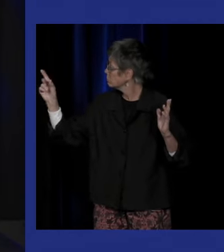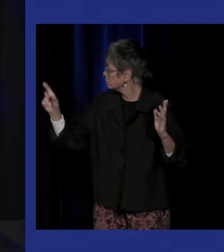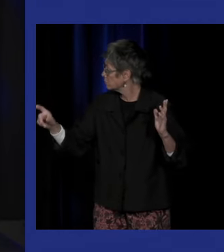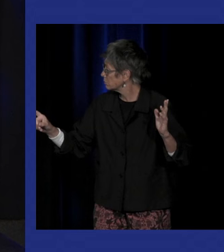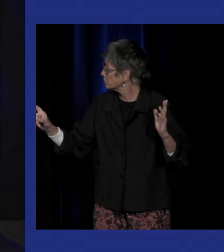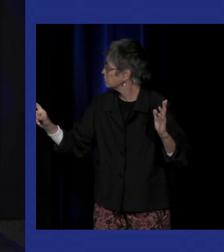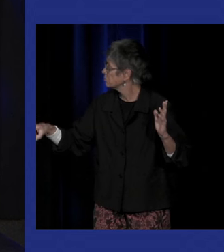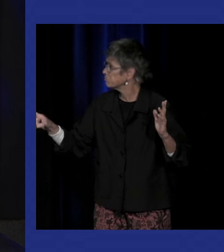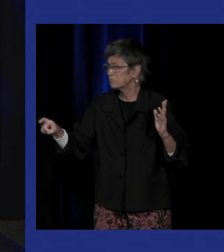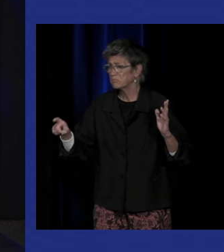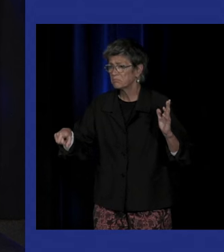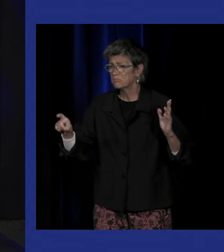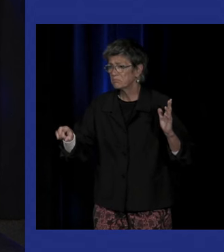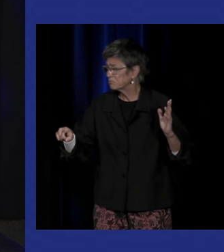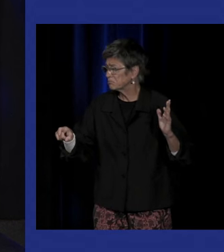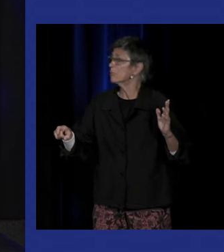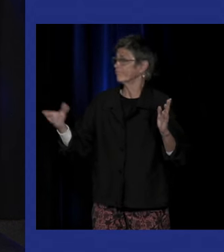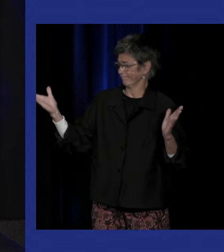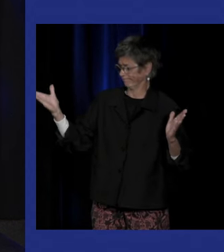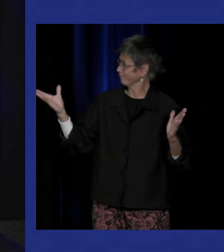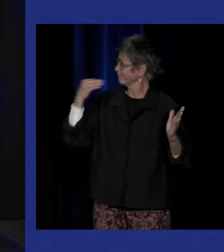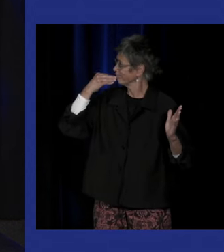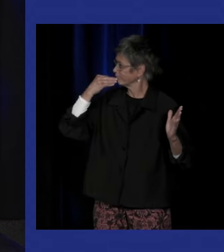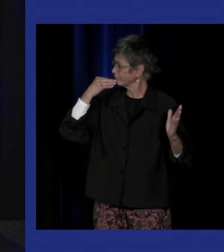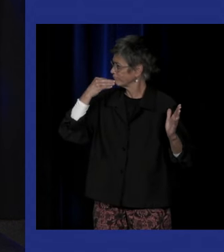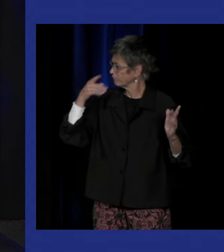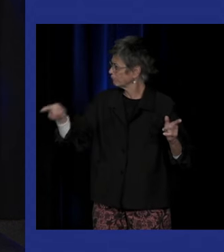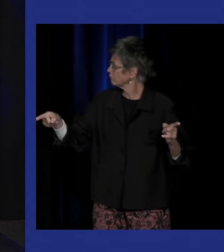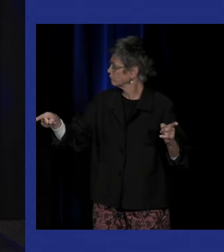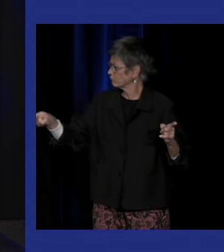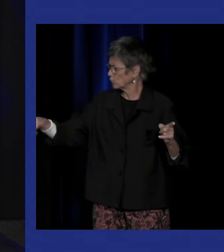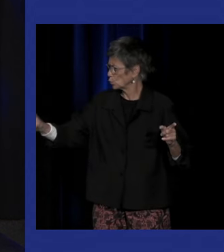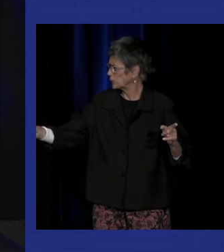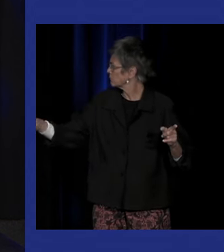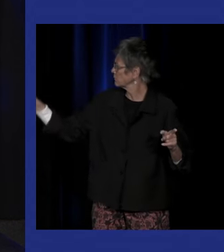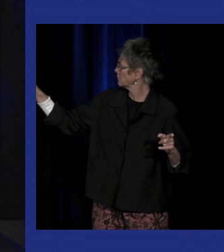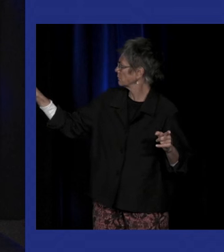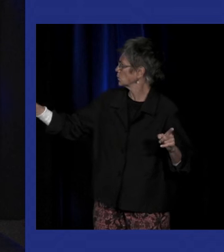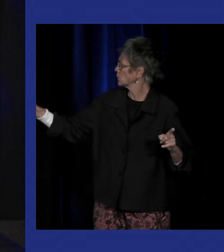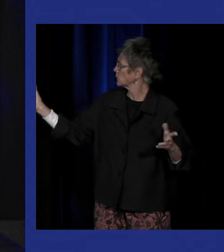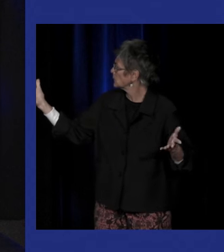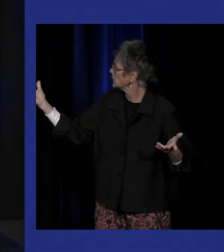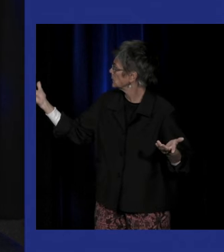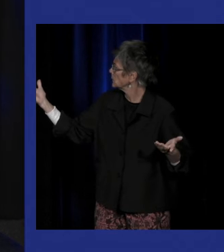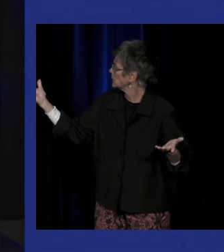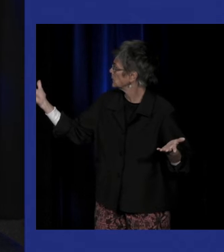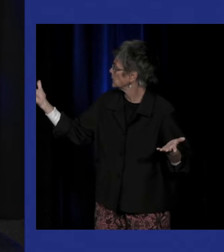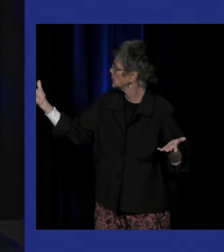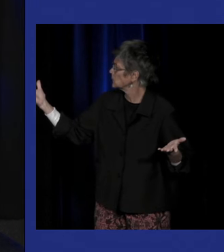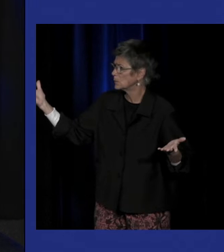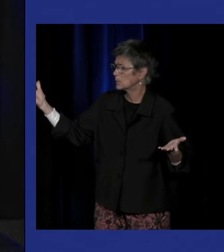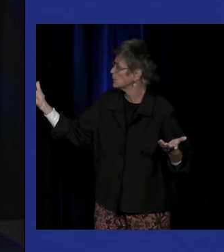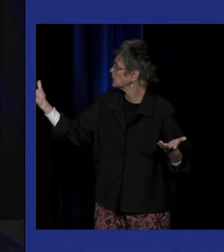je ne pas, je change la diapo et ça va venir peut-être sur l'écran.